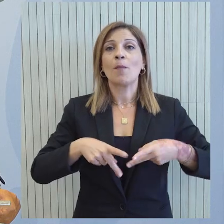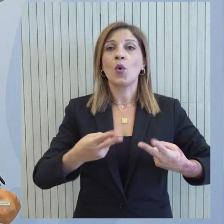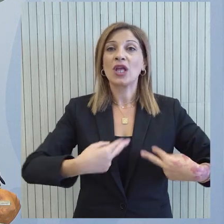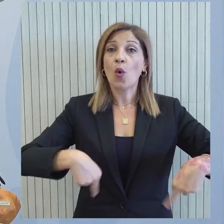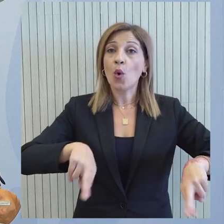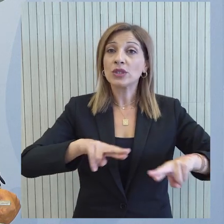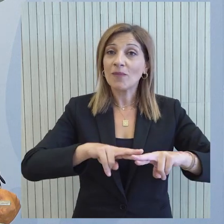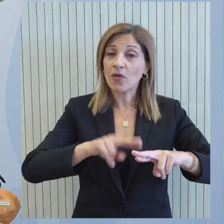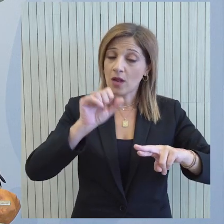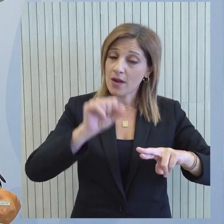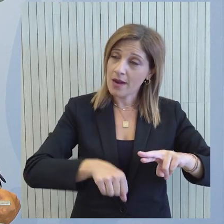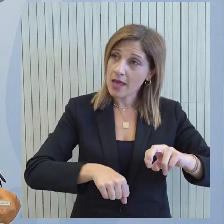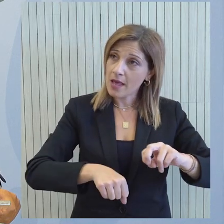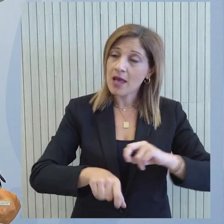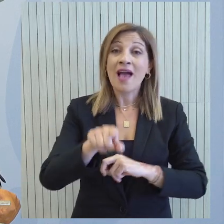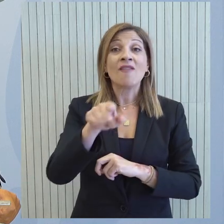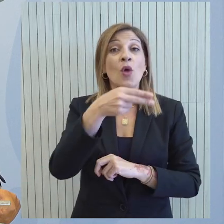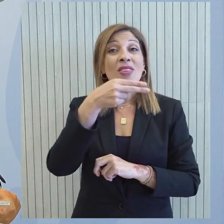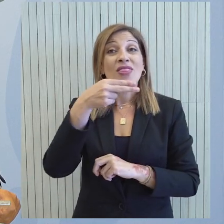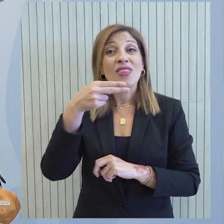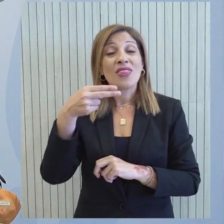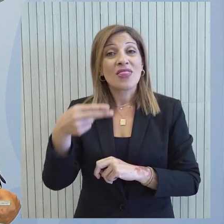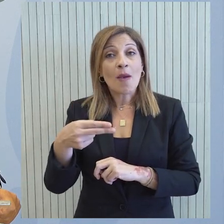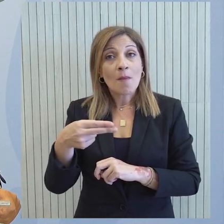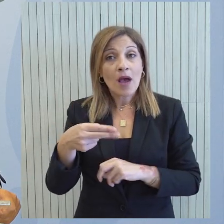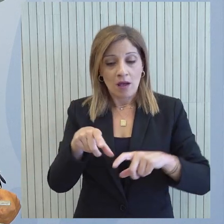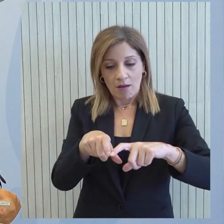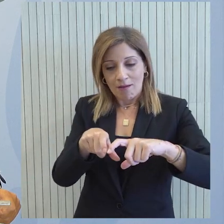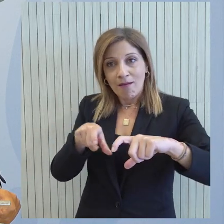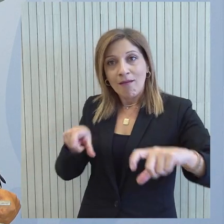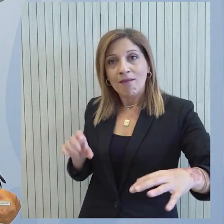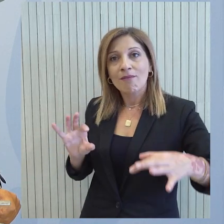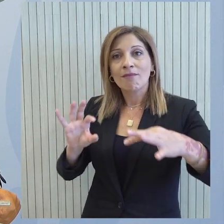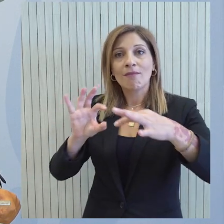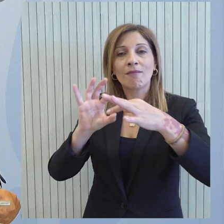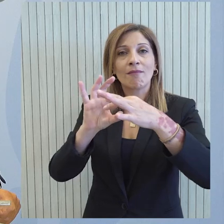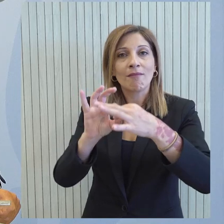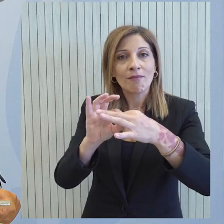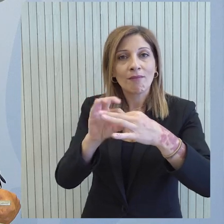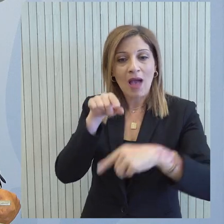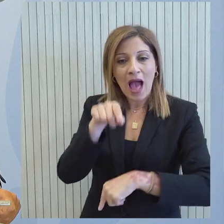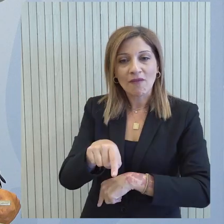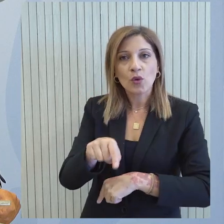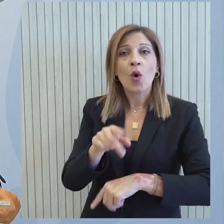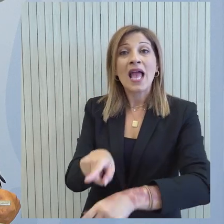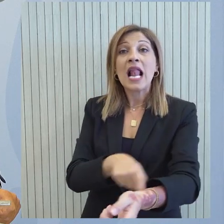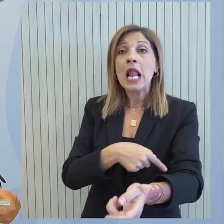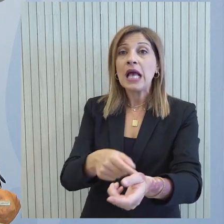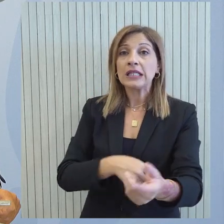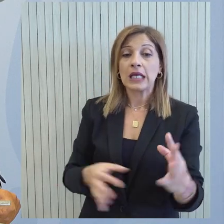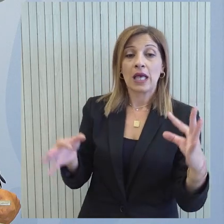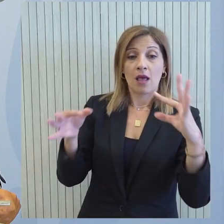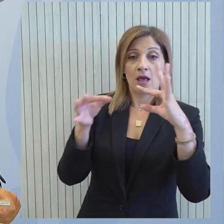επίπεδο Υπουργικού Συμβουλίου ένα ζήτημα όπως είναι η υλοποίηση αυτού του έργου η προώθηση του έργου της